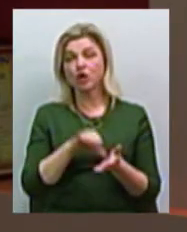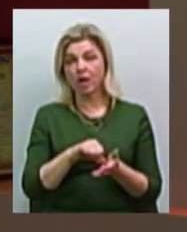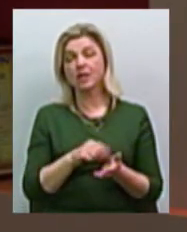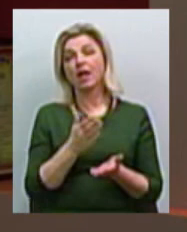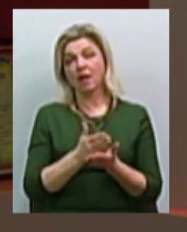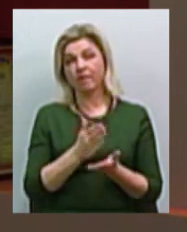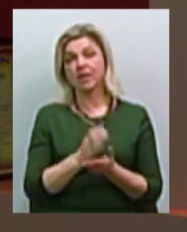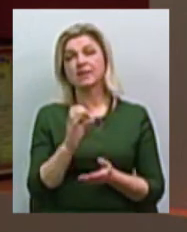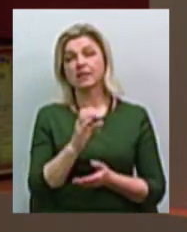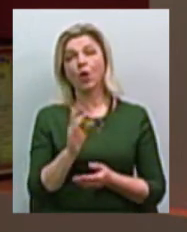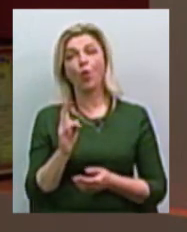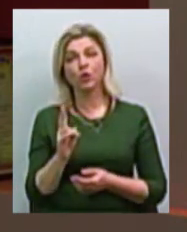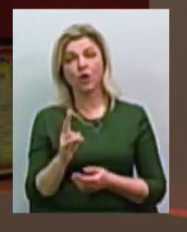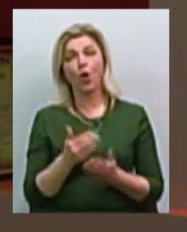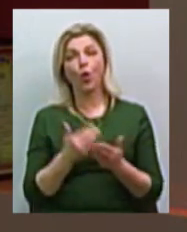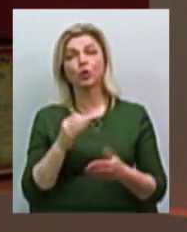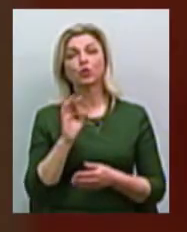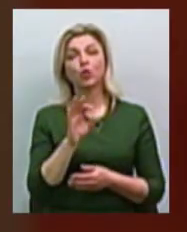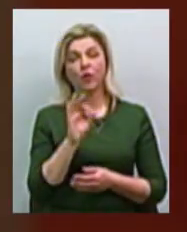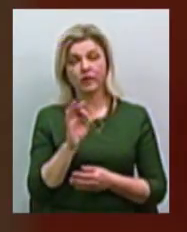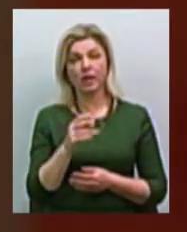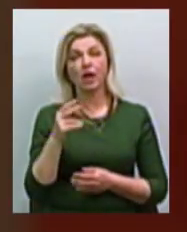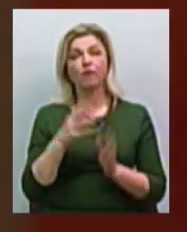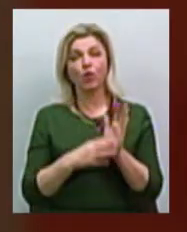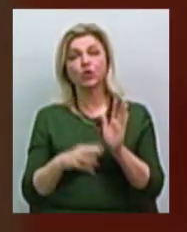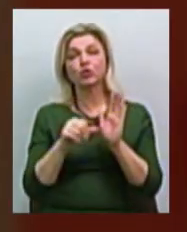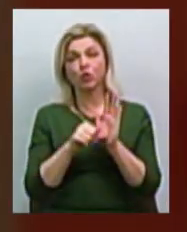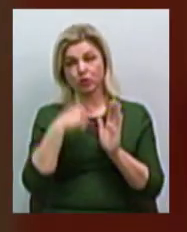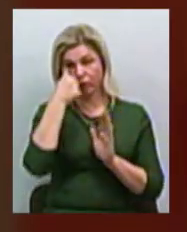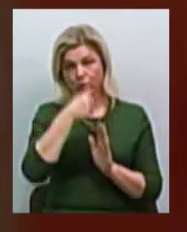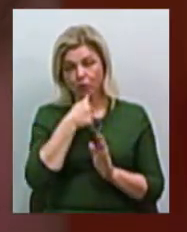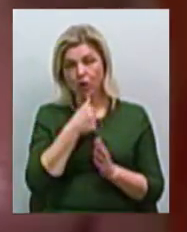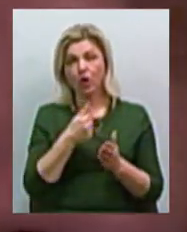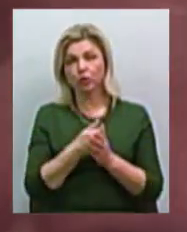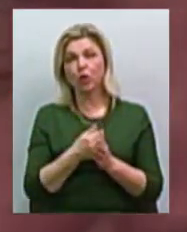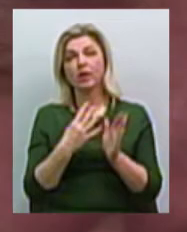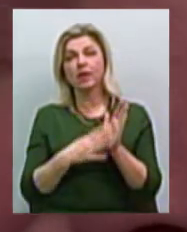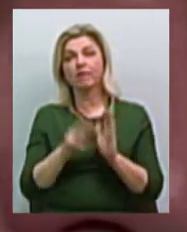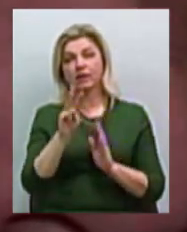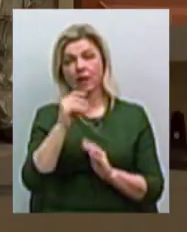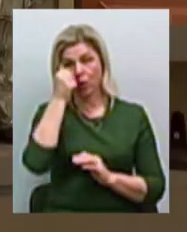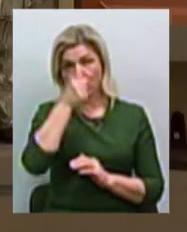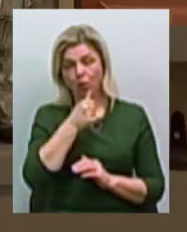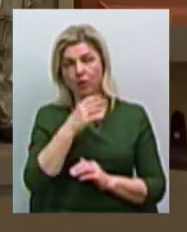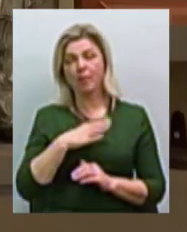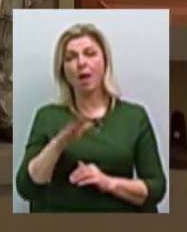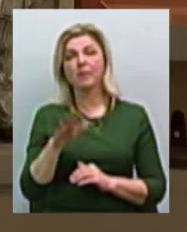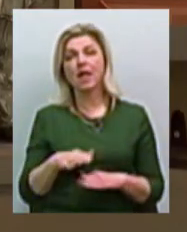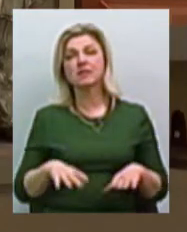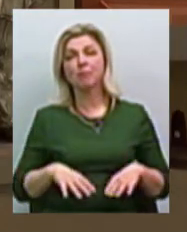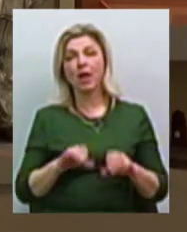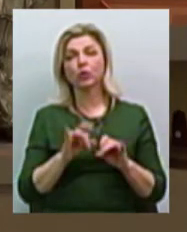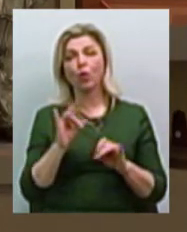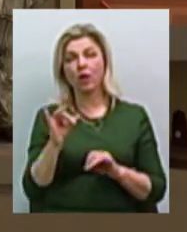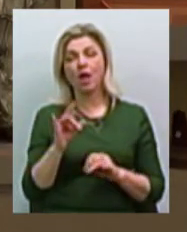Станіслав Косінов. Він від жовтня 1986 року до 1993 року був молодшим інспектором 16-ї